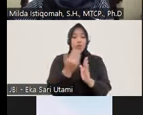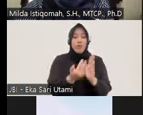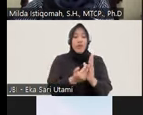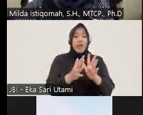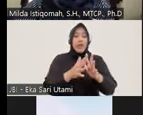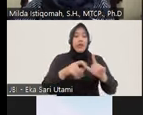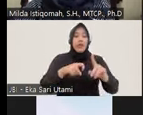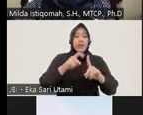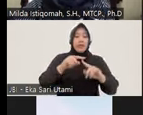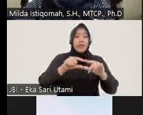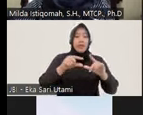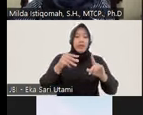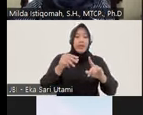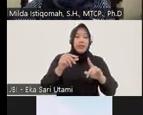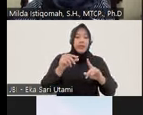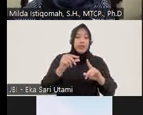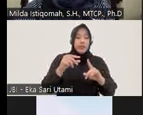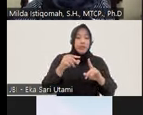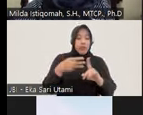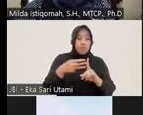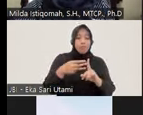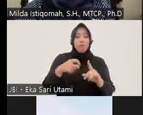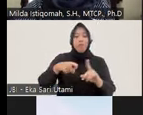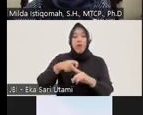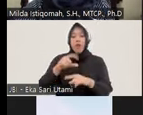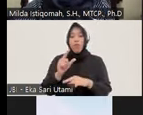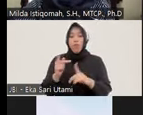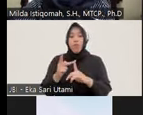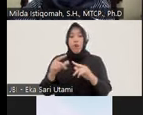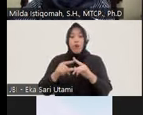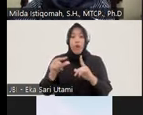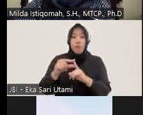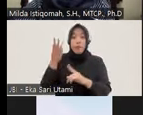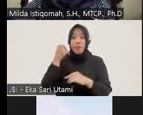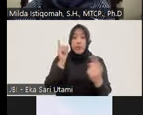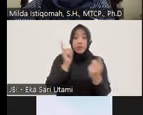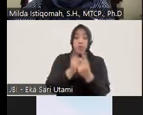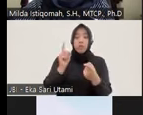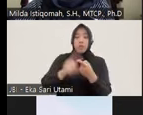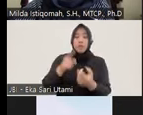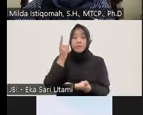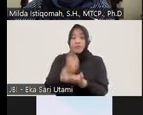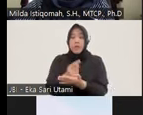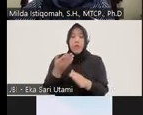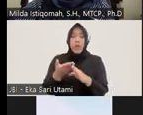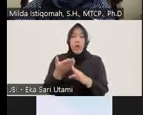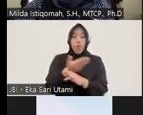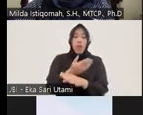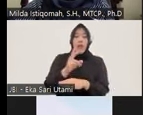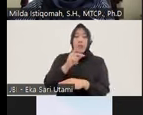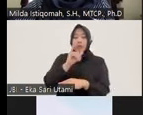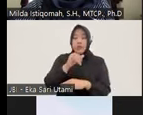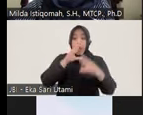acara pidana nah saya kemarin baru saja ketemu sama teman-teman kejaksaan ya yang awalnya restoratif justice itu dibahas dalam